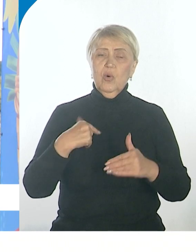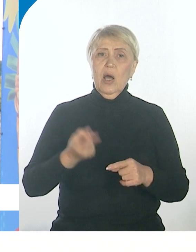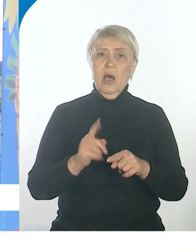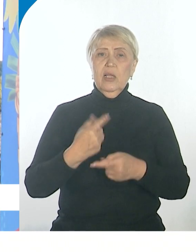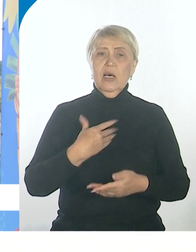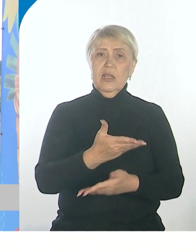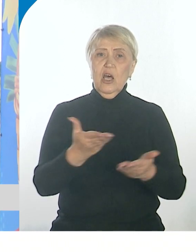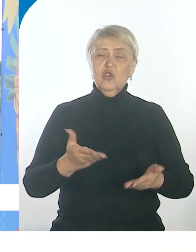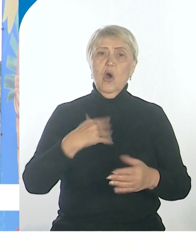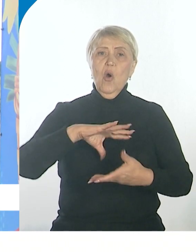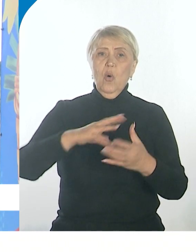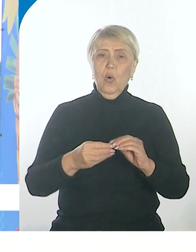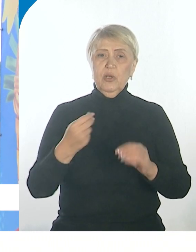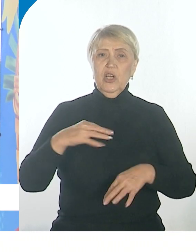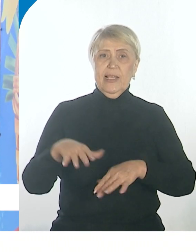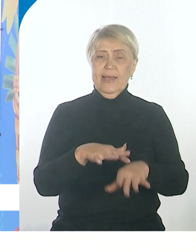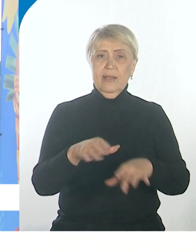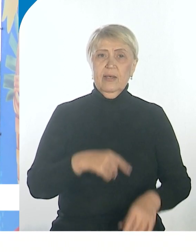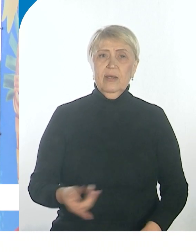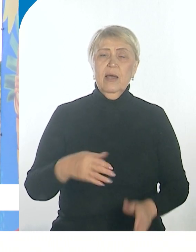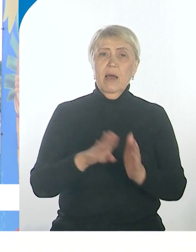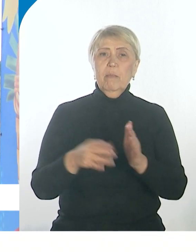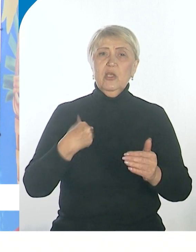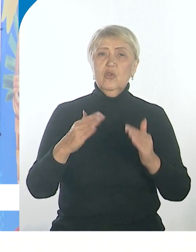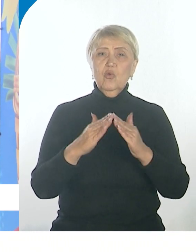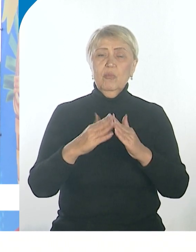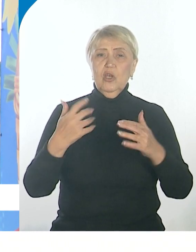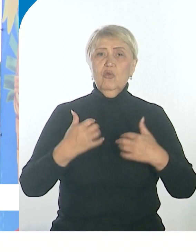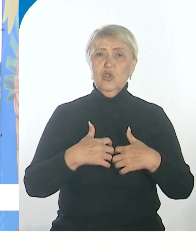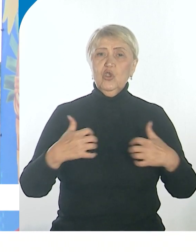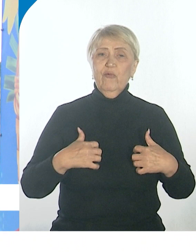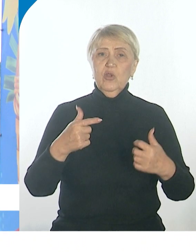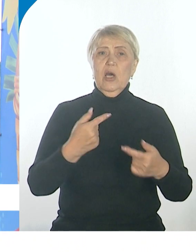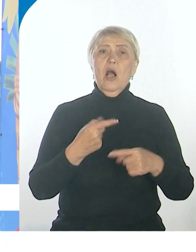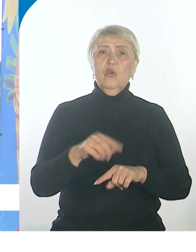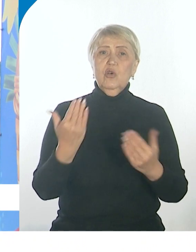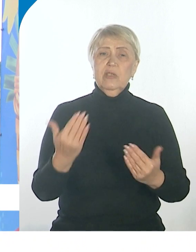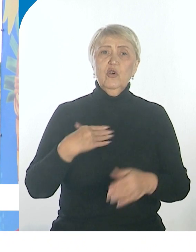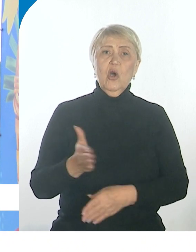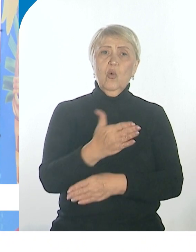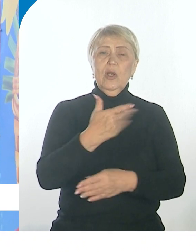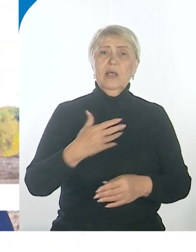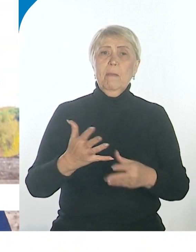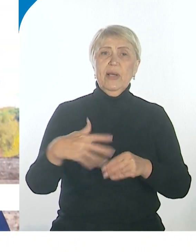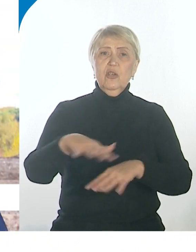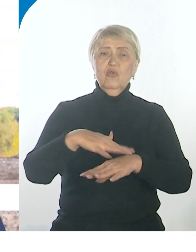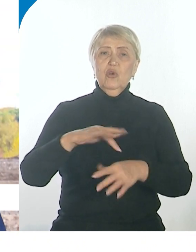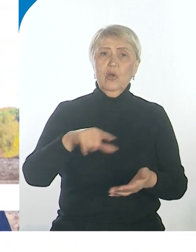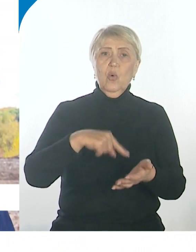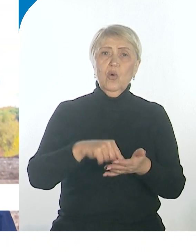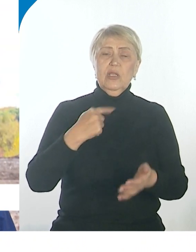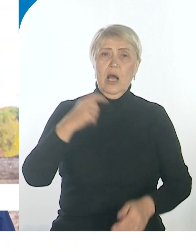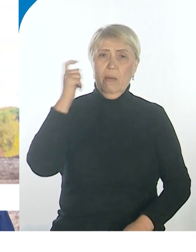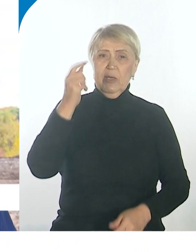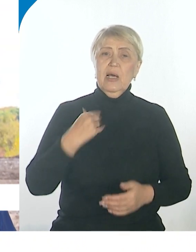общее дело, общая боль, бездомные животные, которые сегодня гуляют по территории города Хабаровска. Я приглашаю